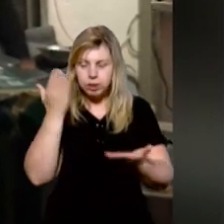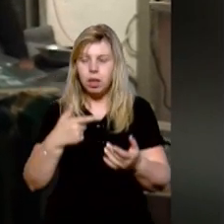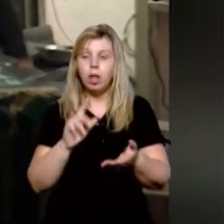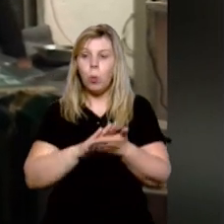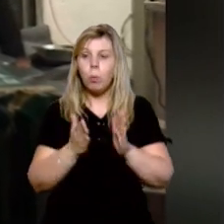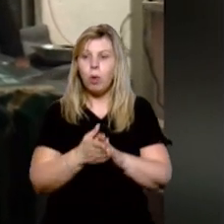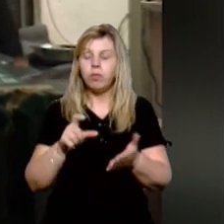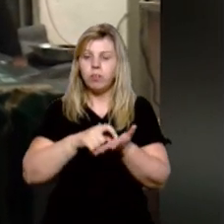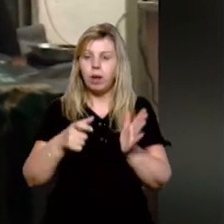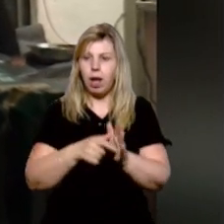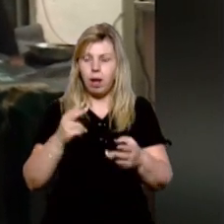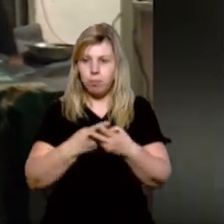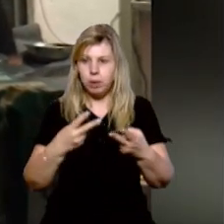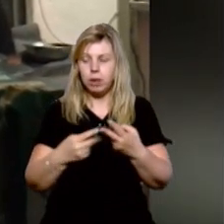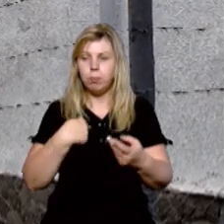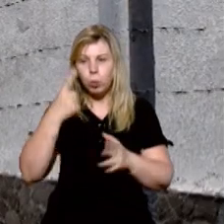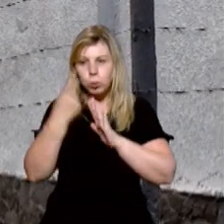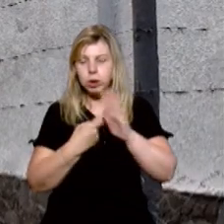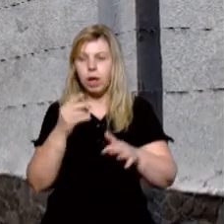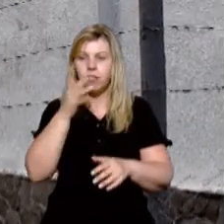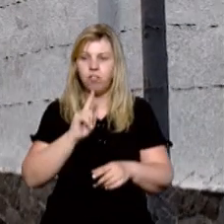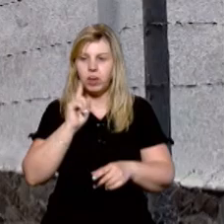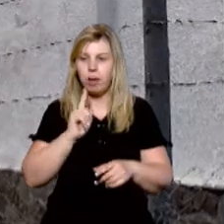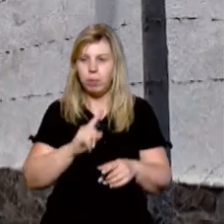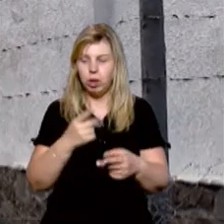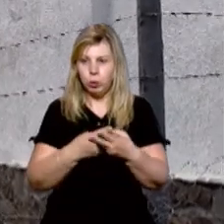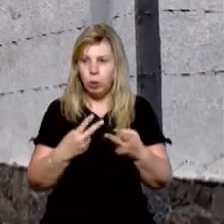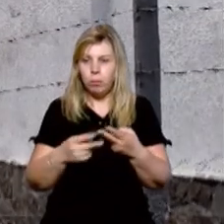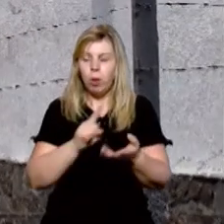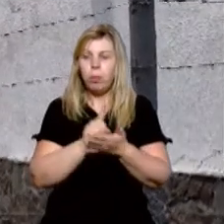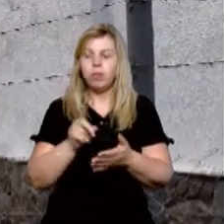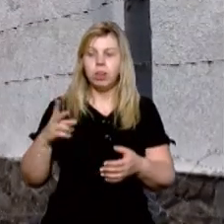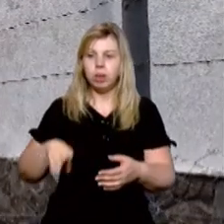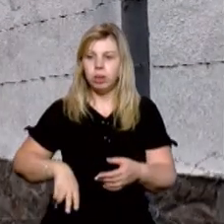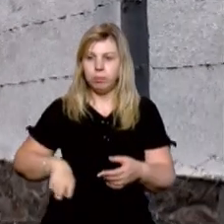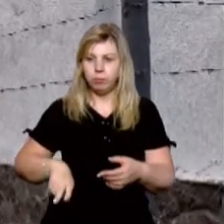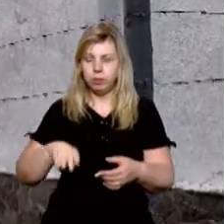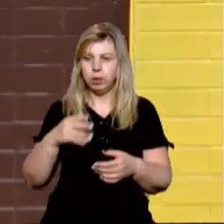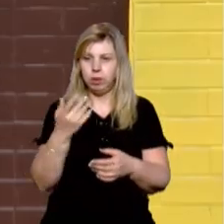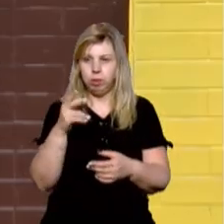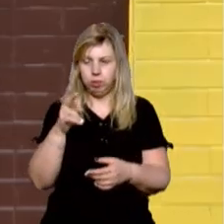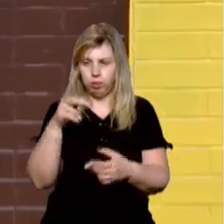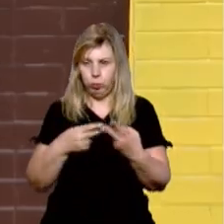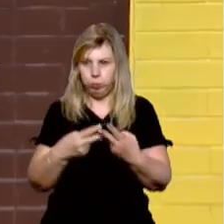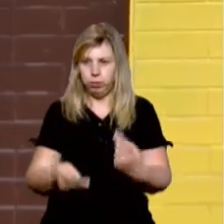камерах слідчого ізолятора ми намагалися дізнатися у тимчасового виконувача обов'язків начальника Держустанови.